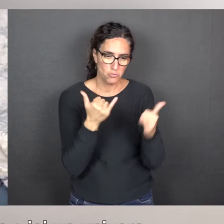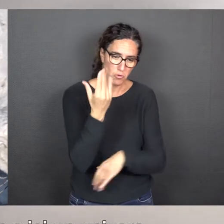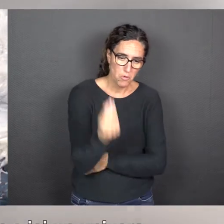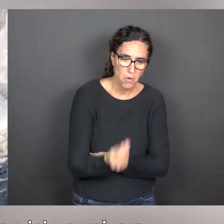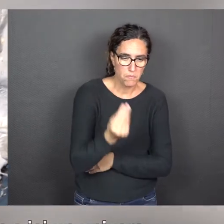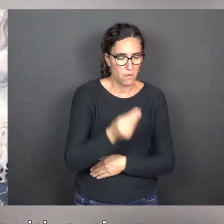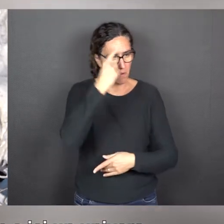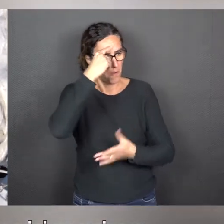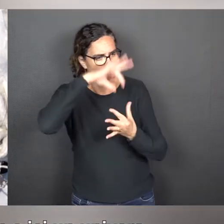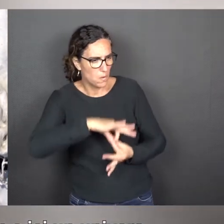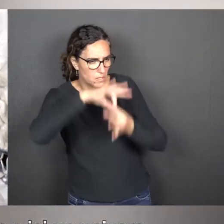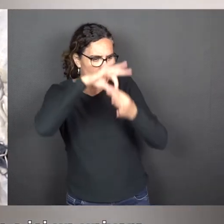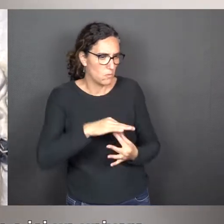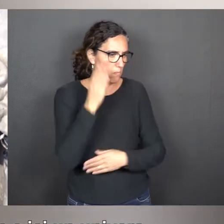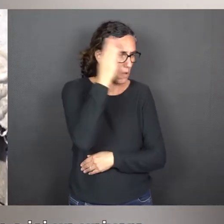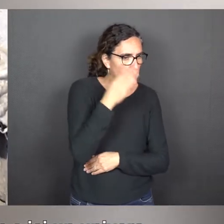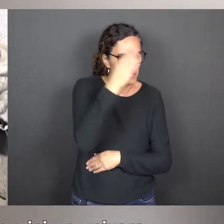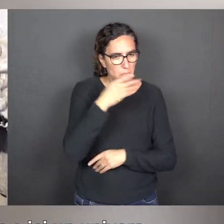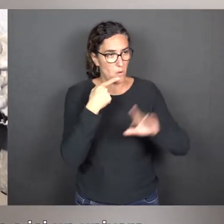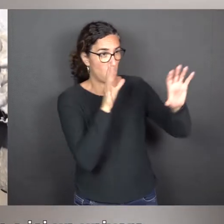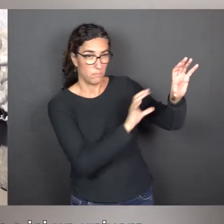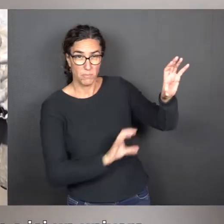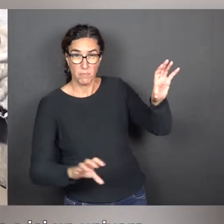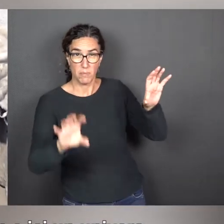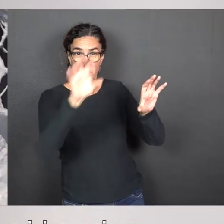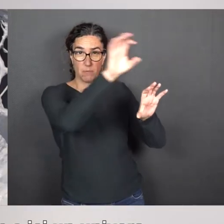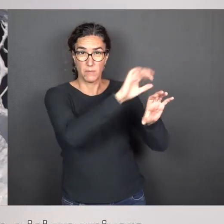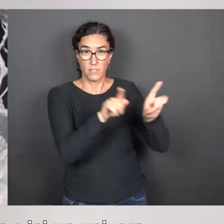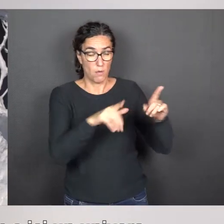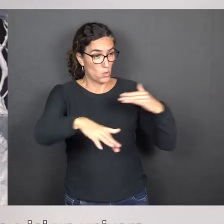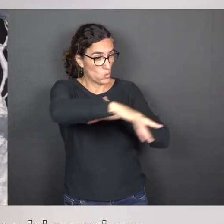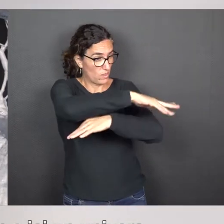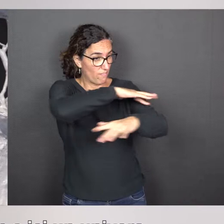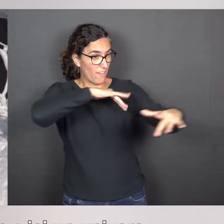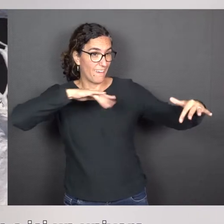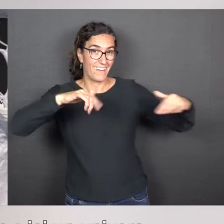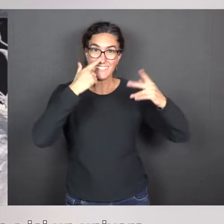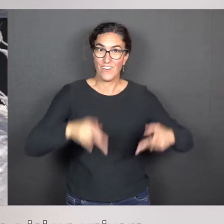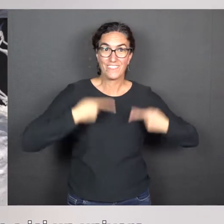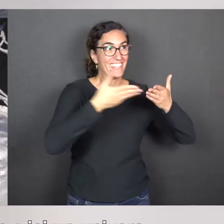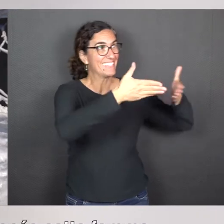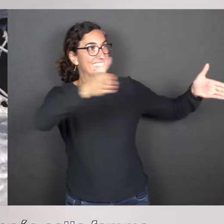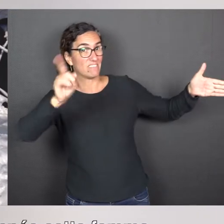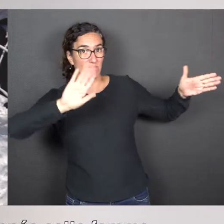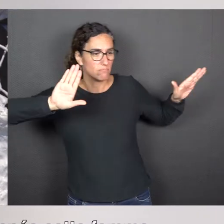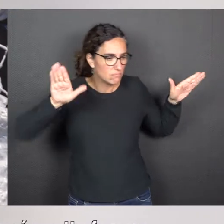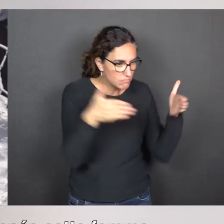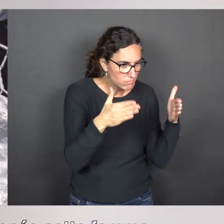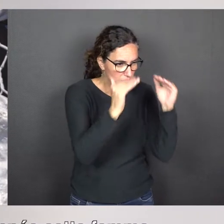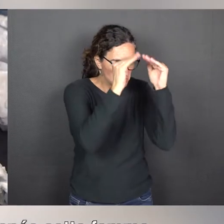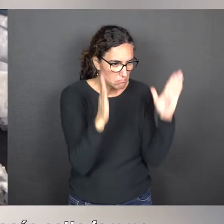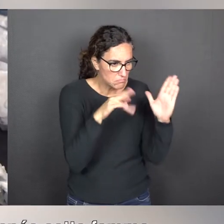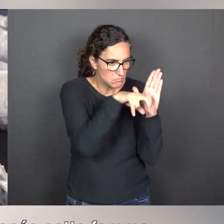domestiques et finalement, on a ici un univers extrêmement restreint qui est celui de la sphère domestique